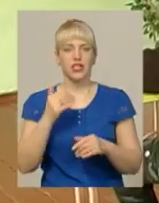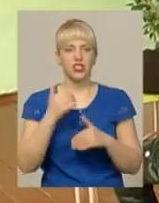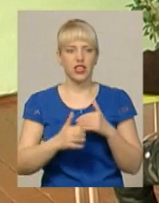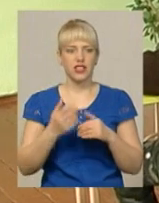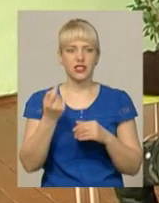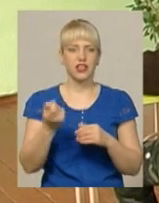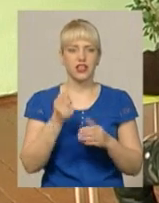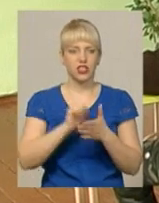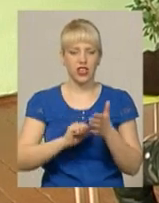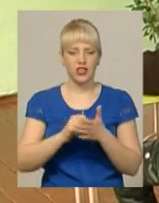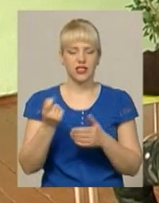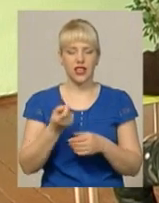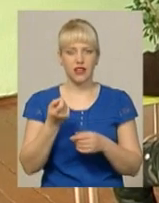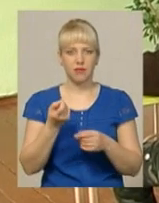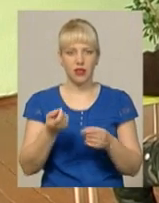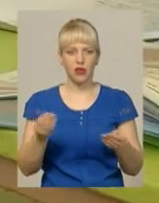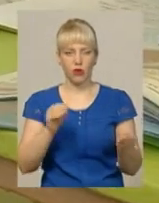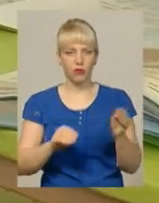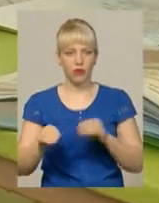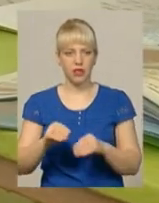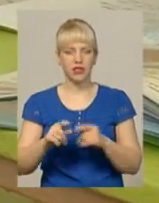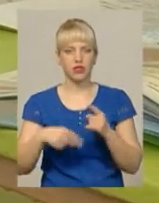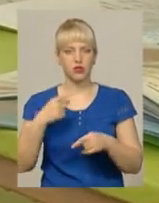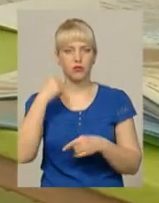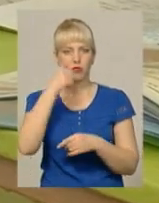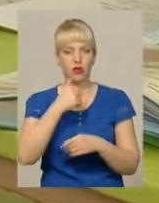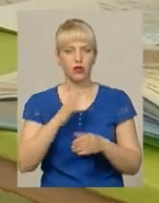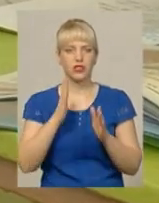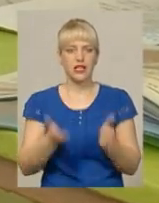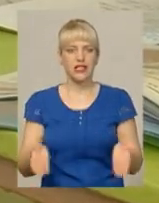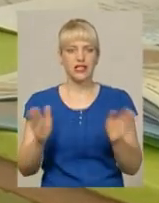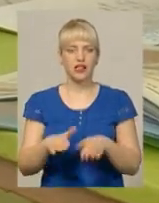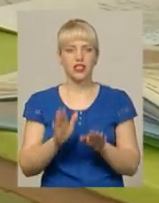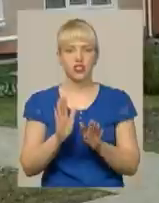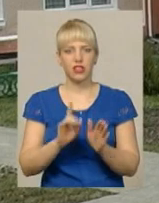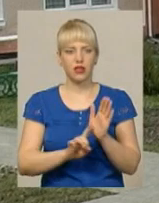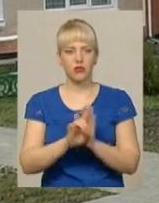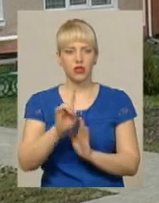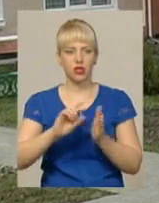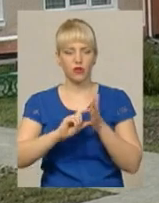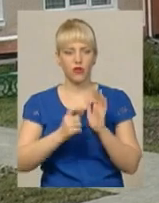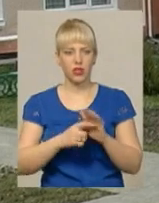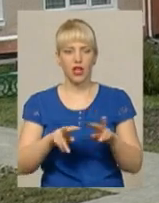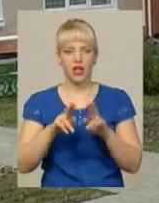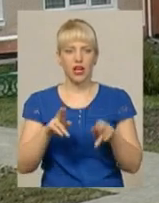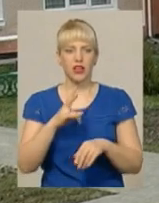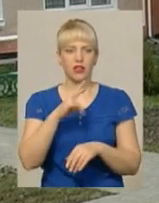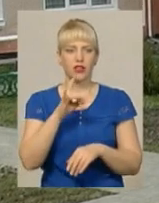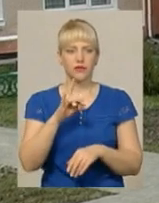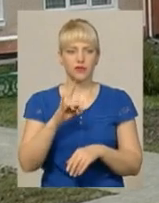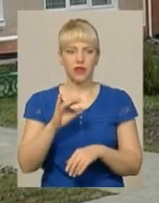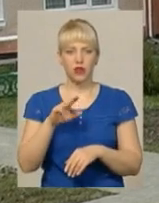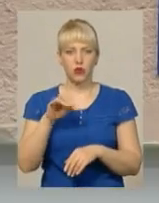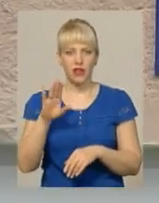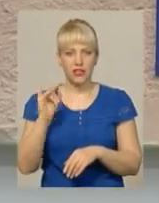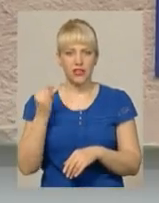малокомплектність з наступного року планується лишити лише початкові класи. Аналогічна ситуація у Гнатовецькому загальноосвітньому закладі перших